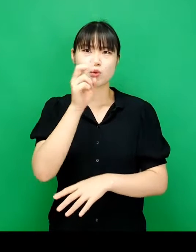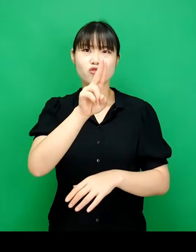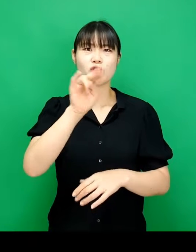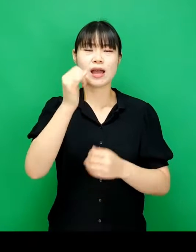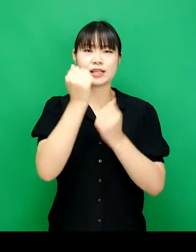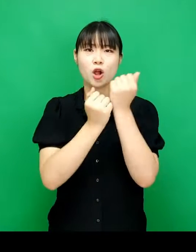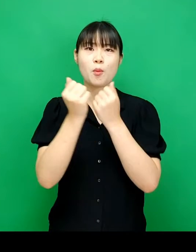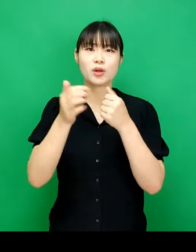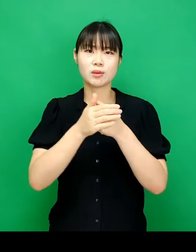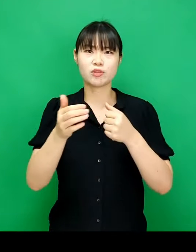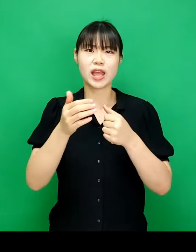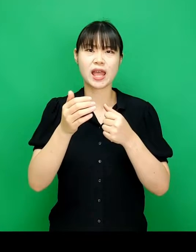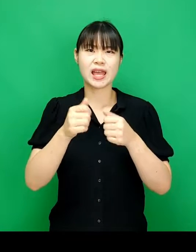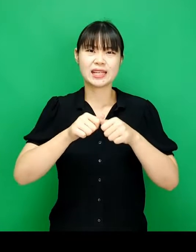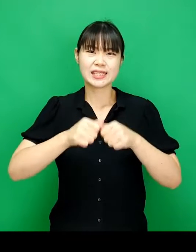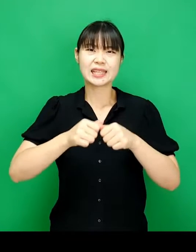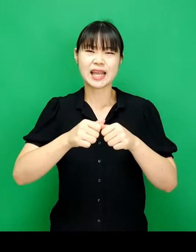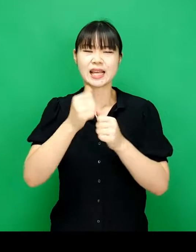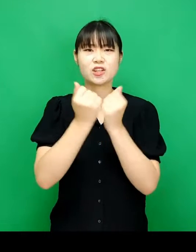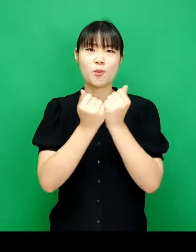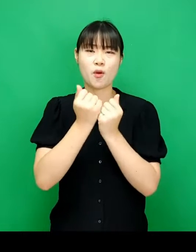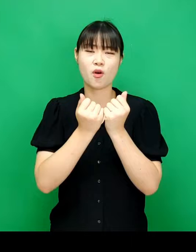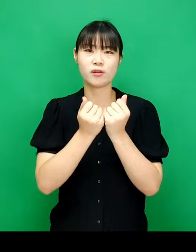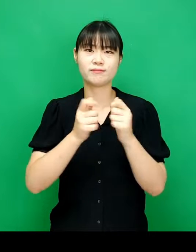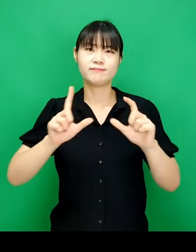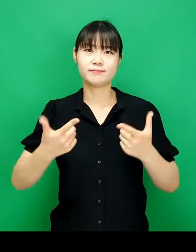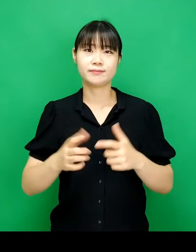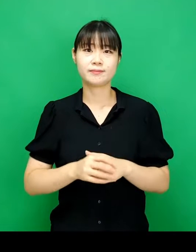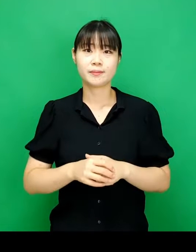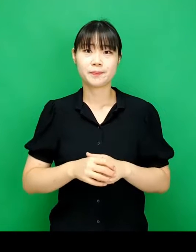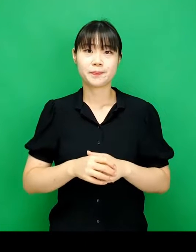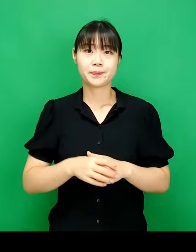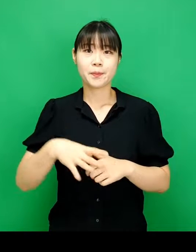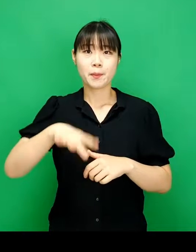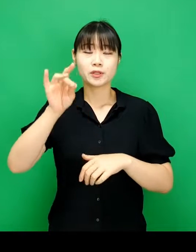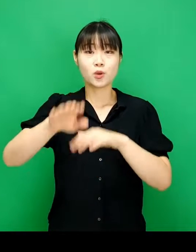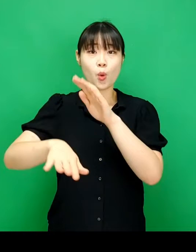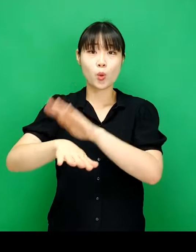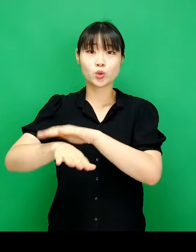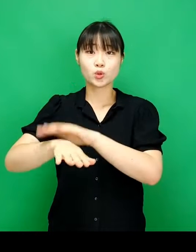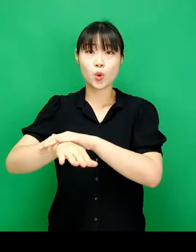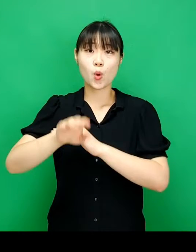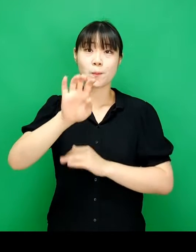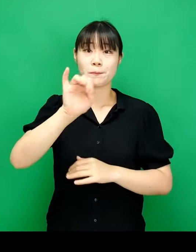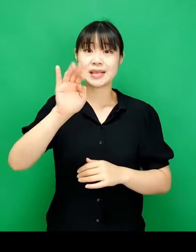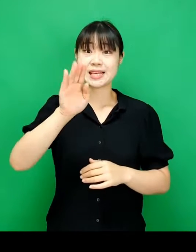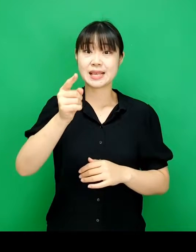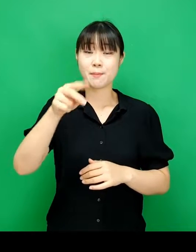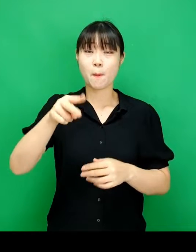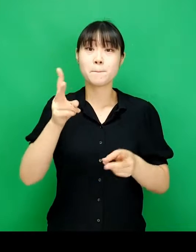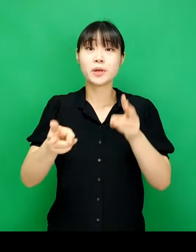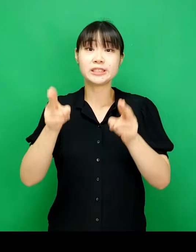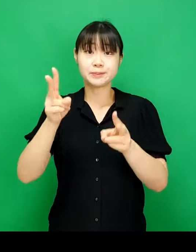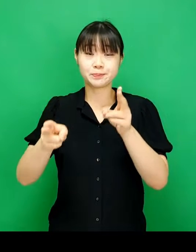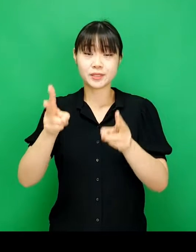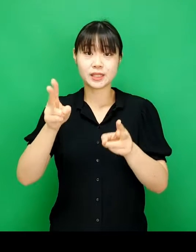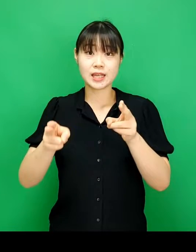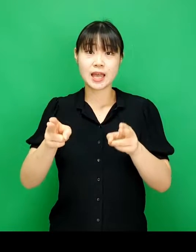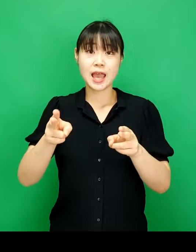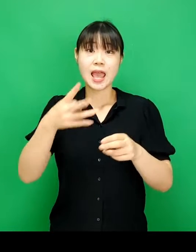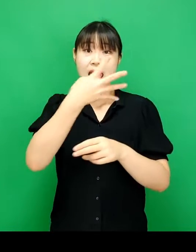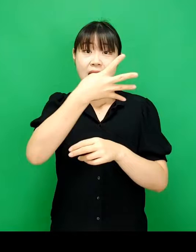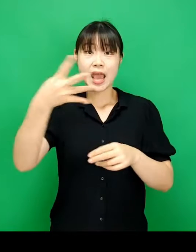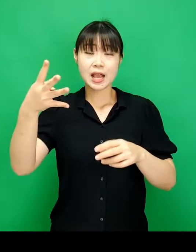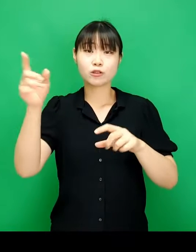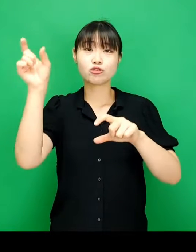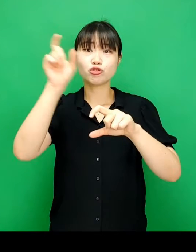테이블의 기초 UI를 설명했기 때문에 더 자세히 설명하지는 않겠습니다 먼저 오른쪽 피버 테이블